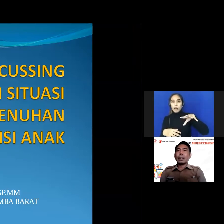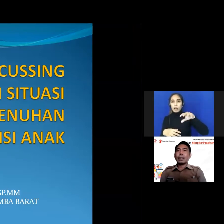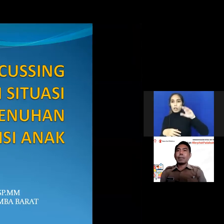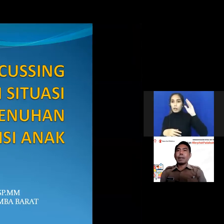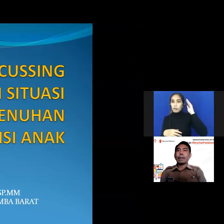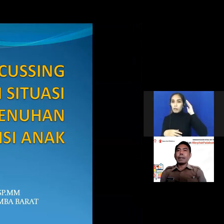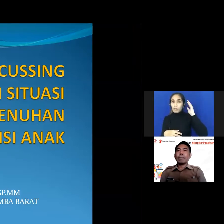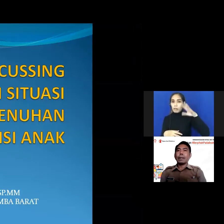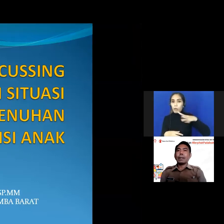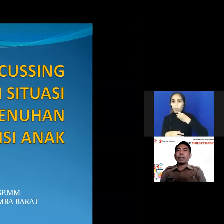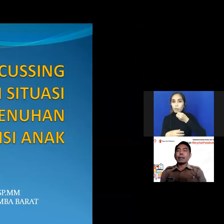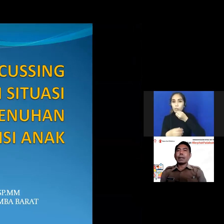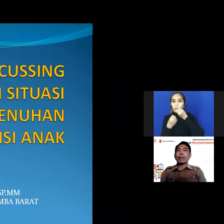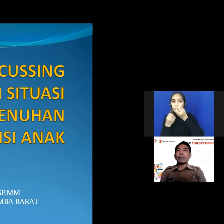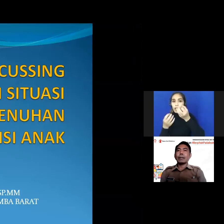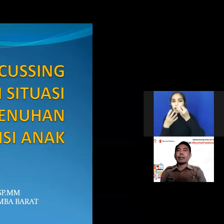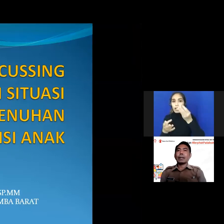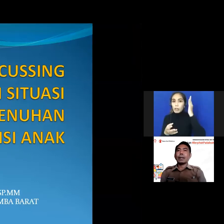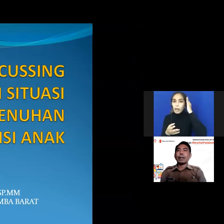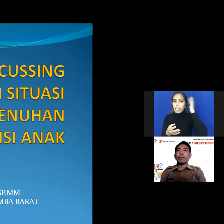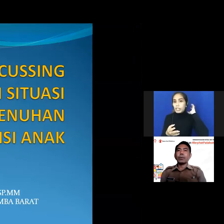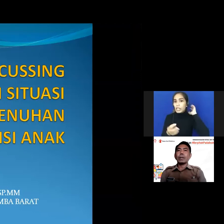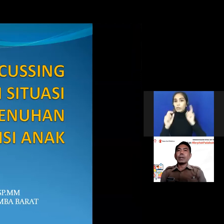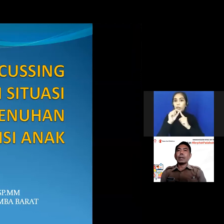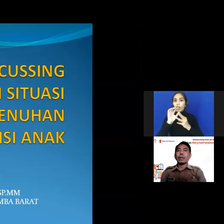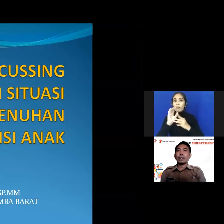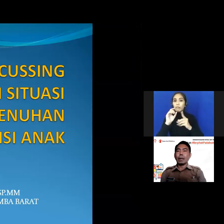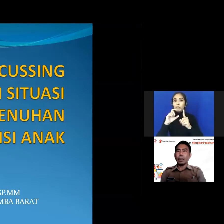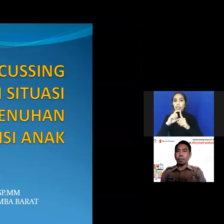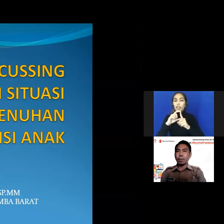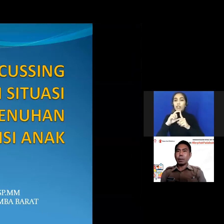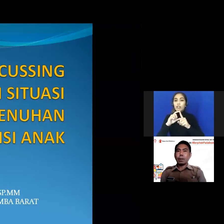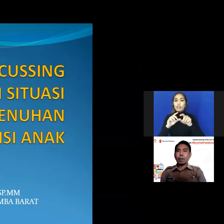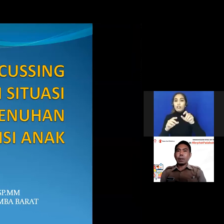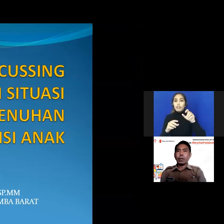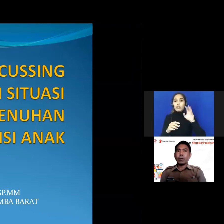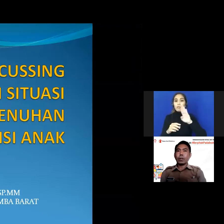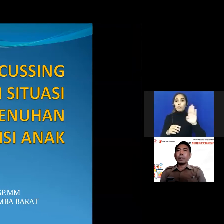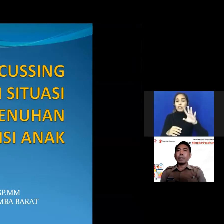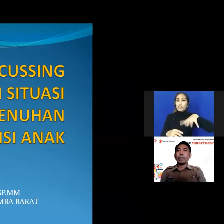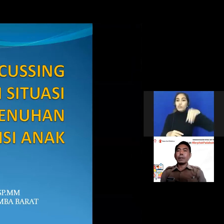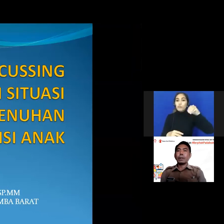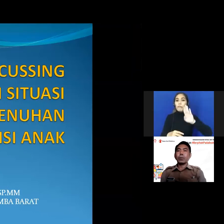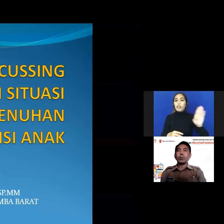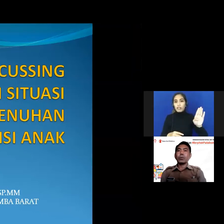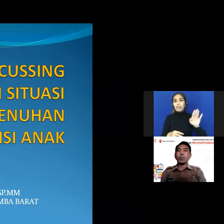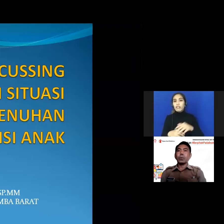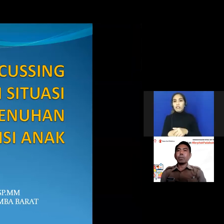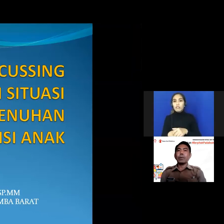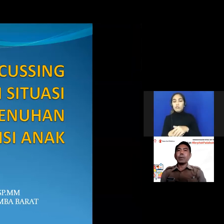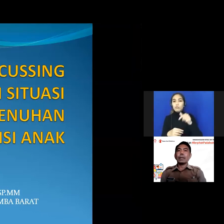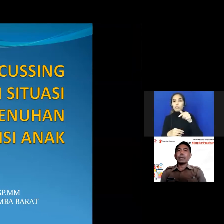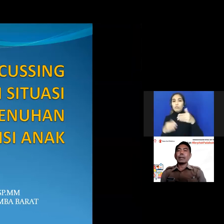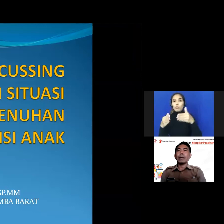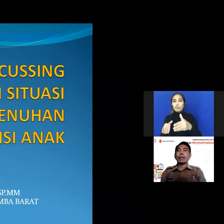menyampaikan materi terkait strategi refocusing dana desa dalam situasi pandemi khusus untuk